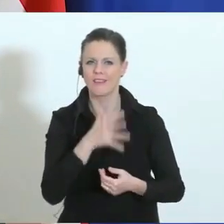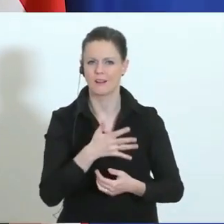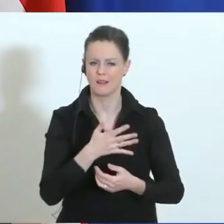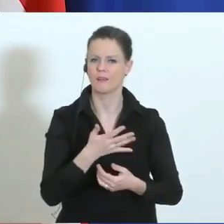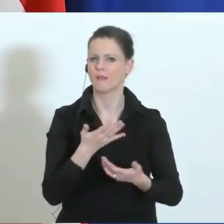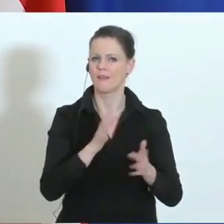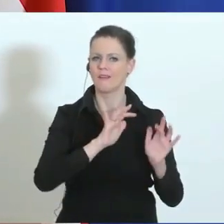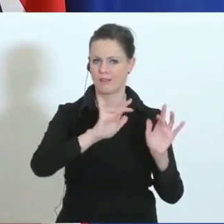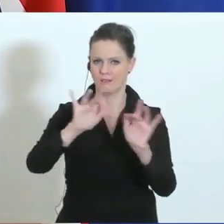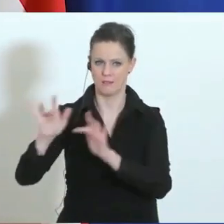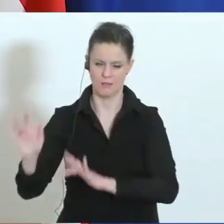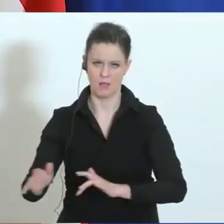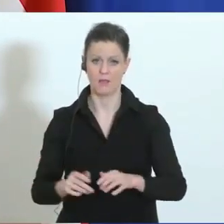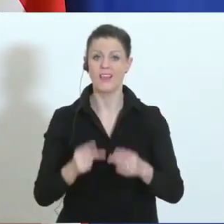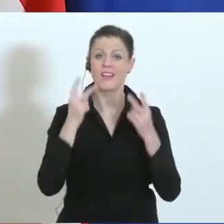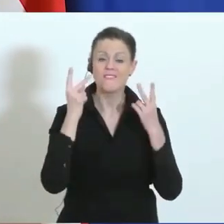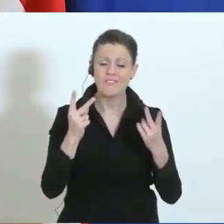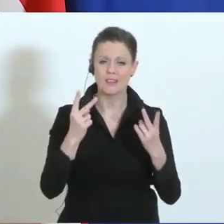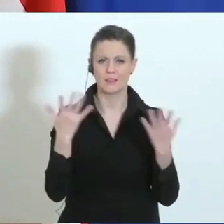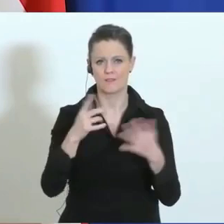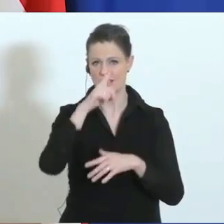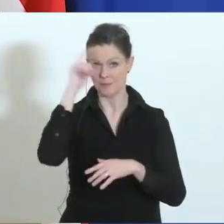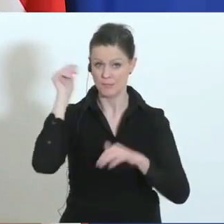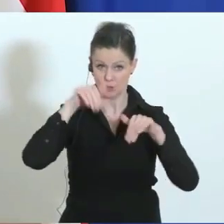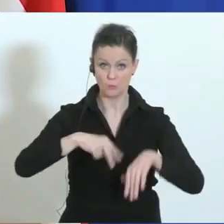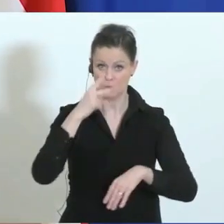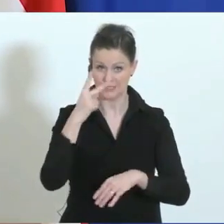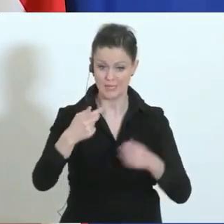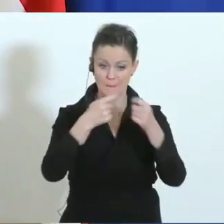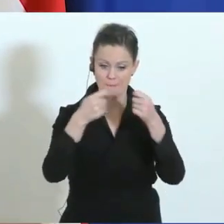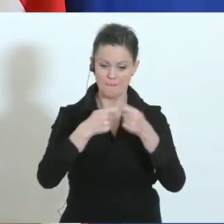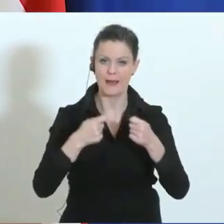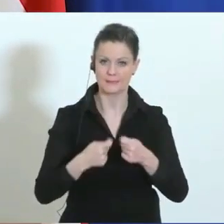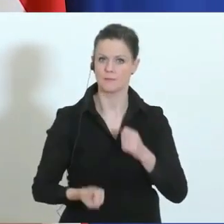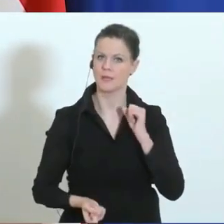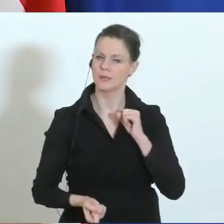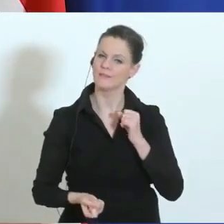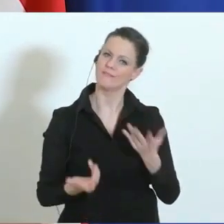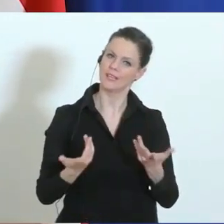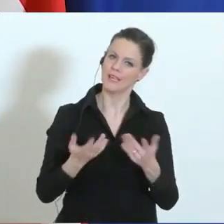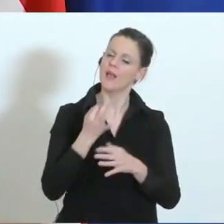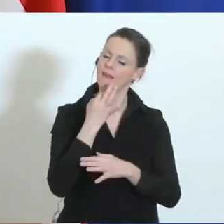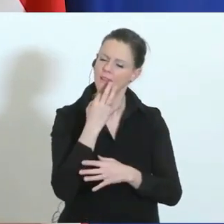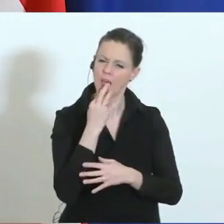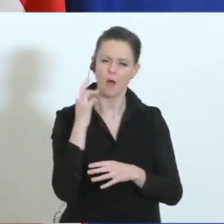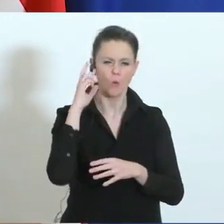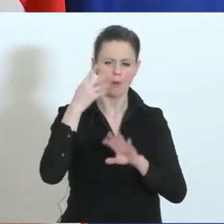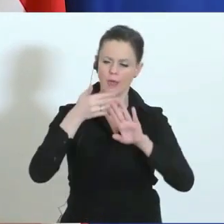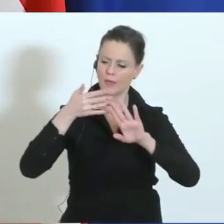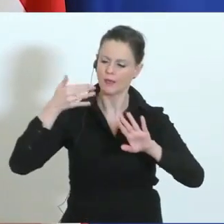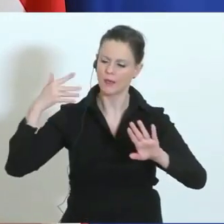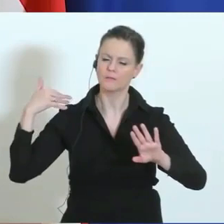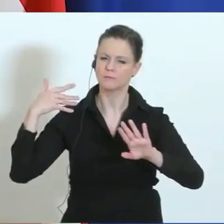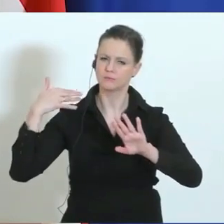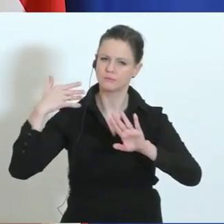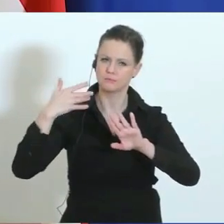deshalb wichtig zu betonen, dass die Menschen sehen, dass all diese Maßnahmen, die jetzt gesetzt werden, besonnen überlegt worden sind, jetzt